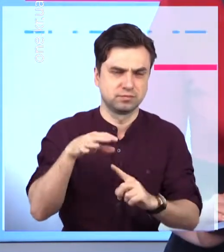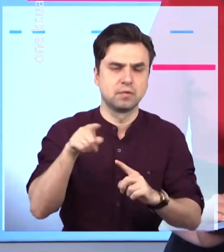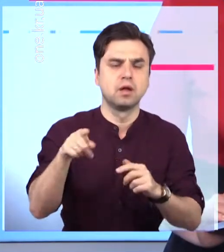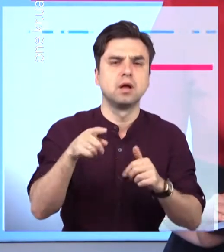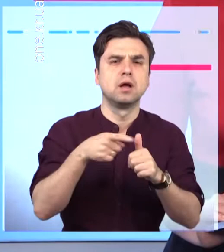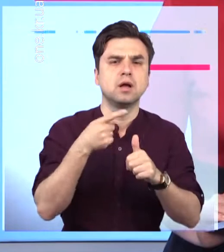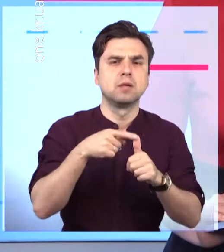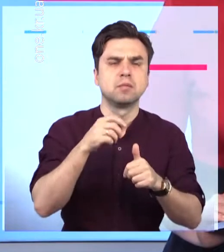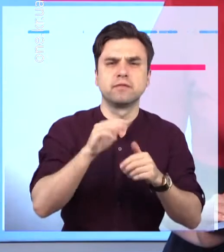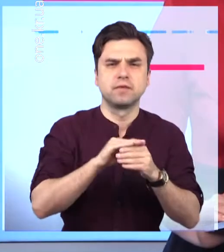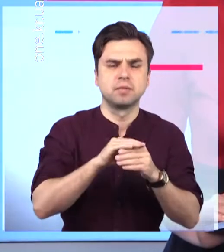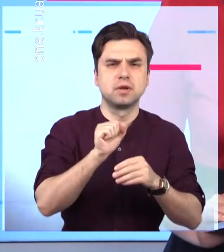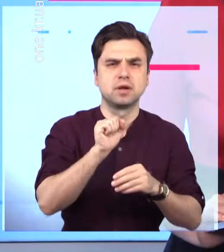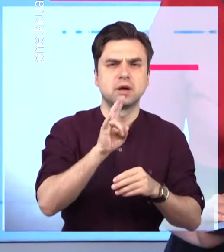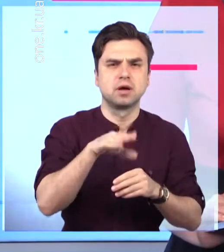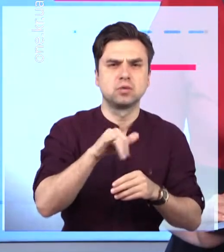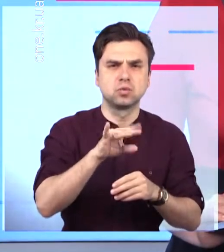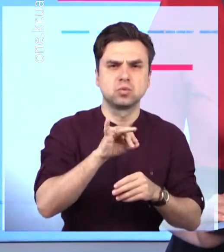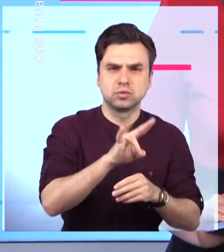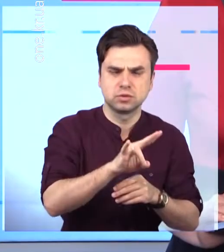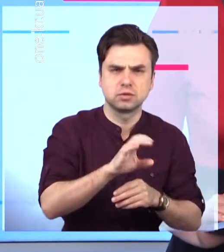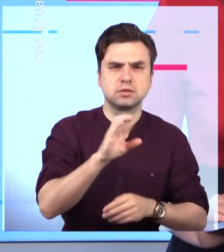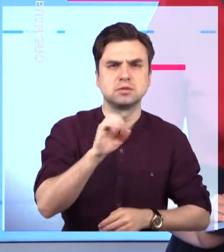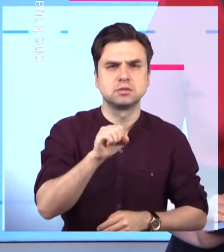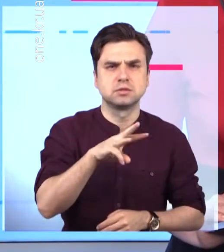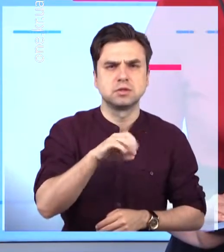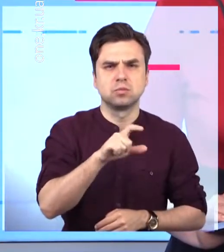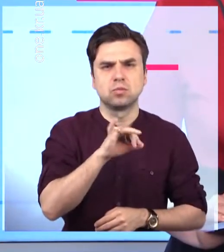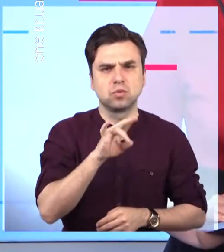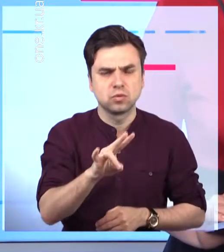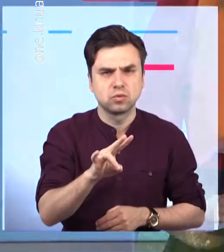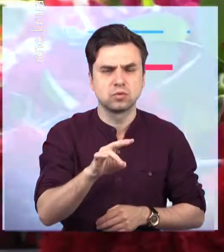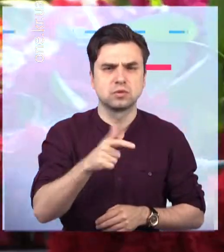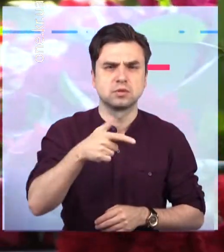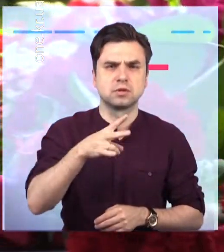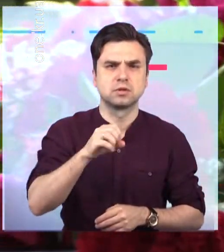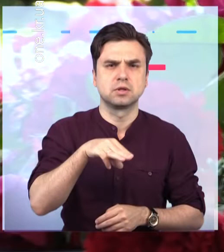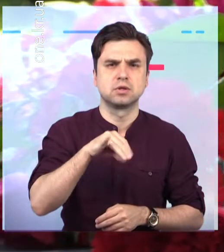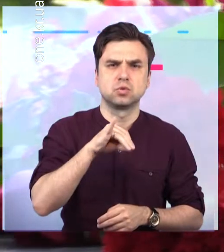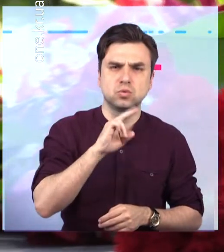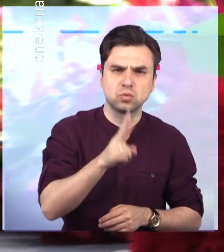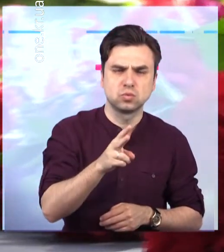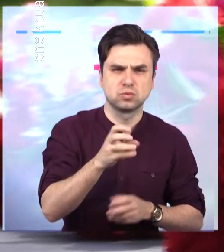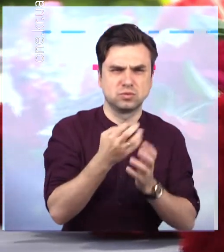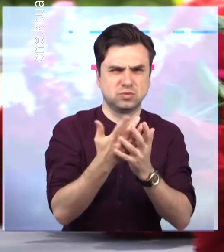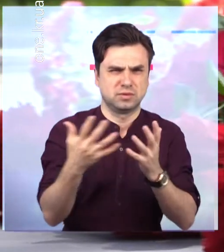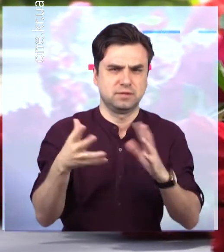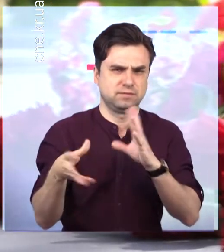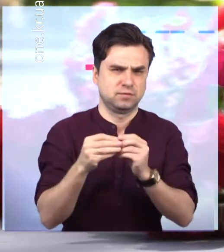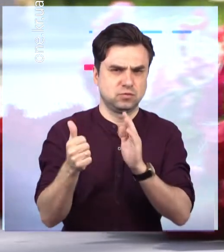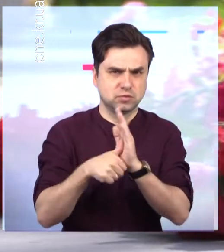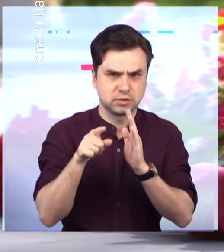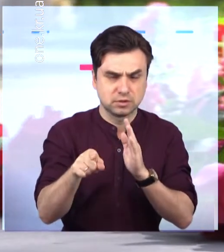пом'янути Валерія Алтуніна, Павла Коснара, Антона Самохіна, Євгена Резнікова, Ілю Гайдука, Станіслава Дубягу та їх